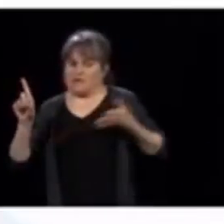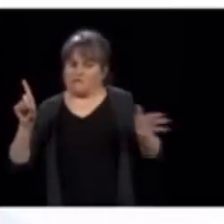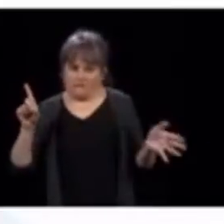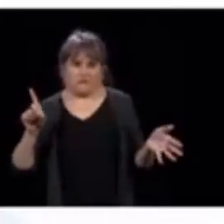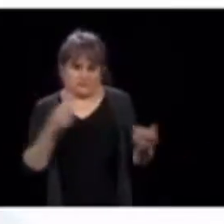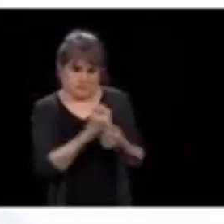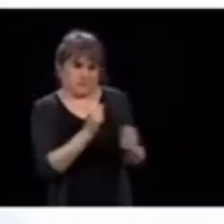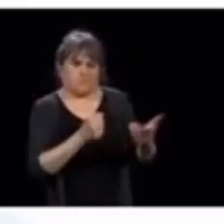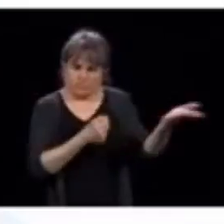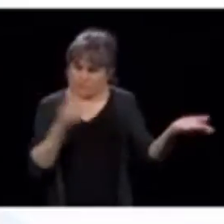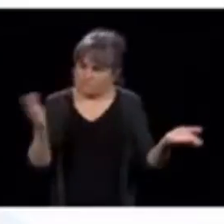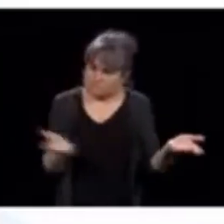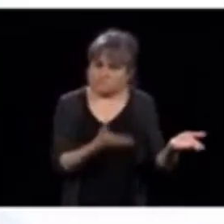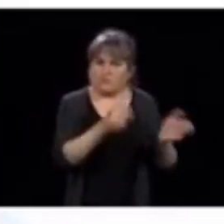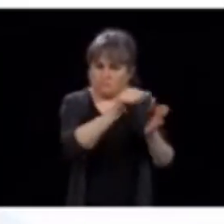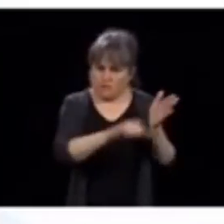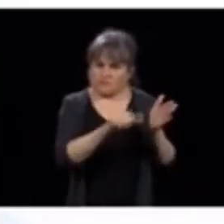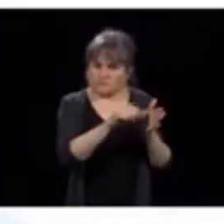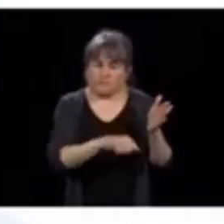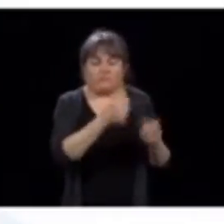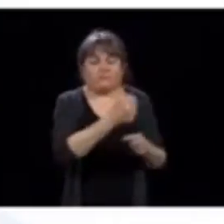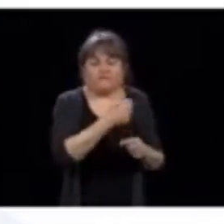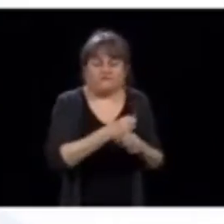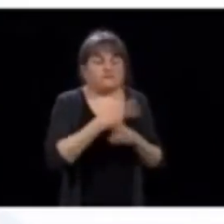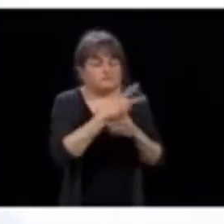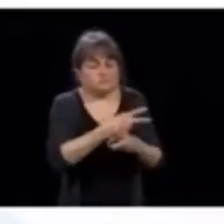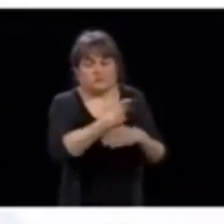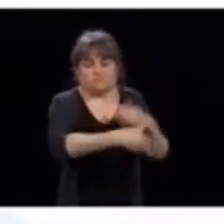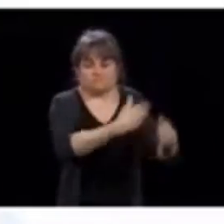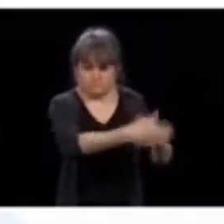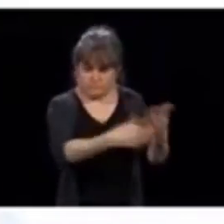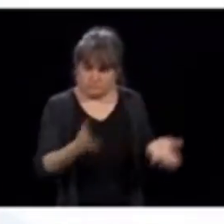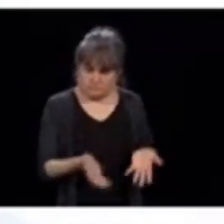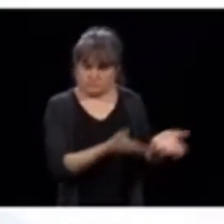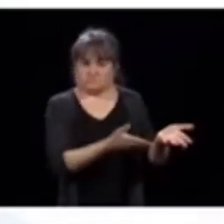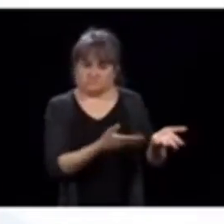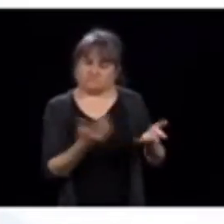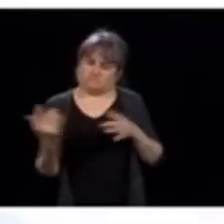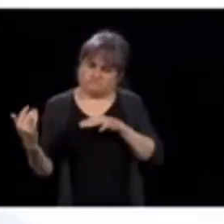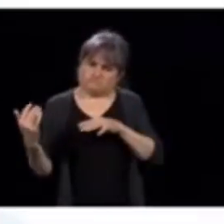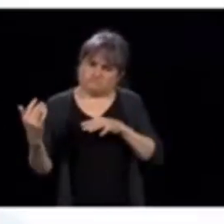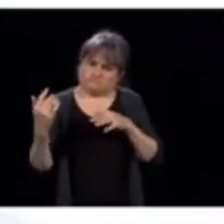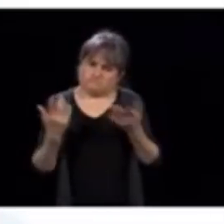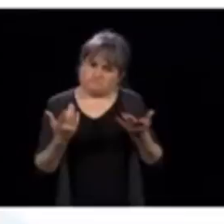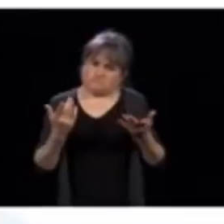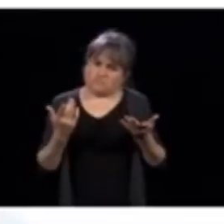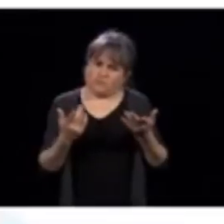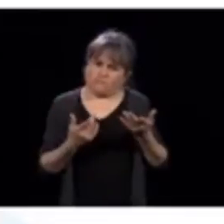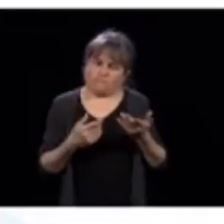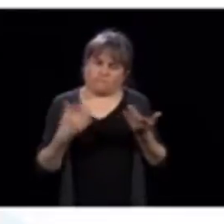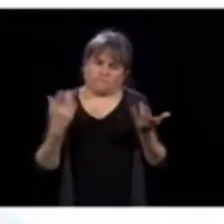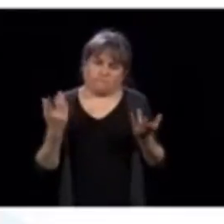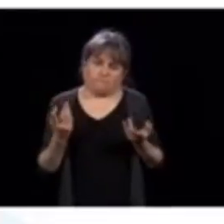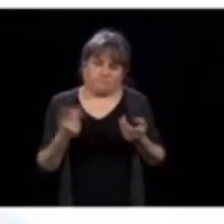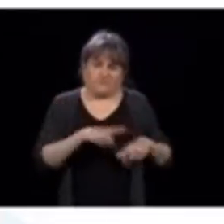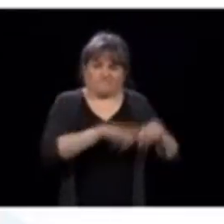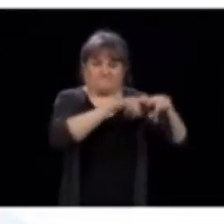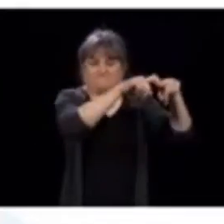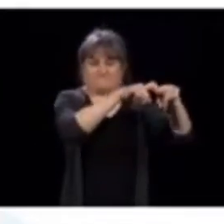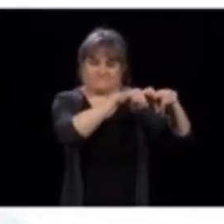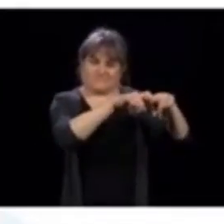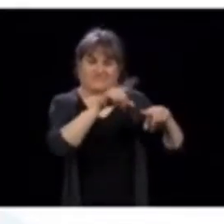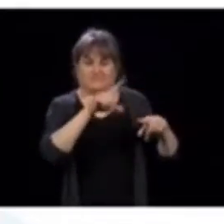qui sont disponibles et qui peuvent commencer à augmenter le nombre de chirurgies.